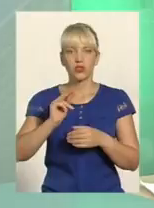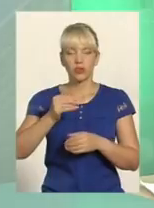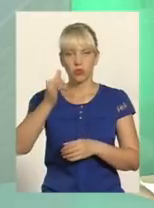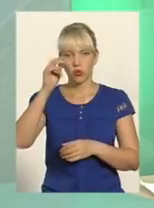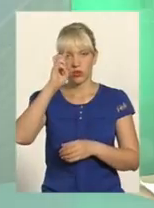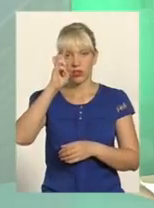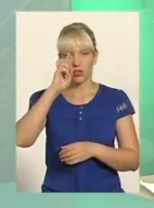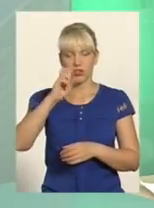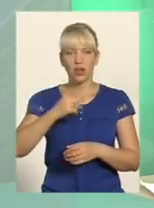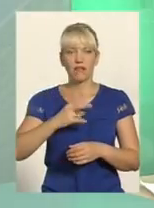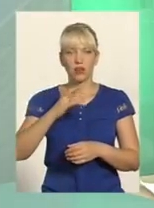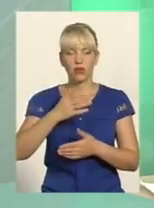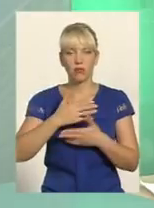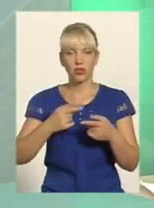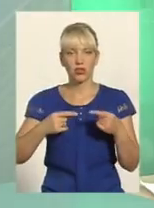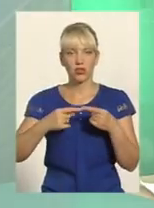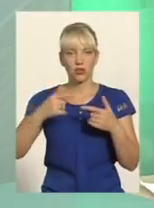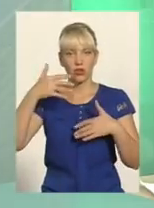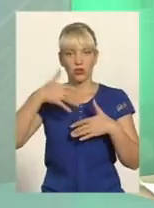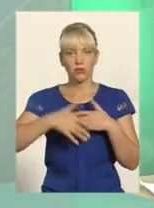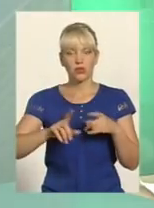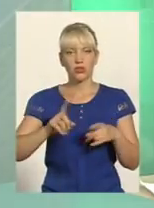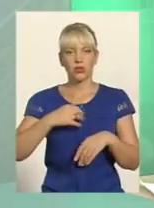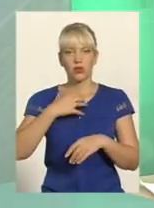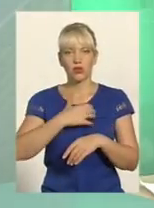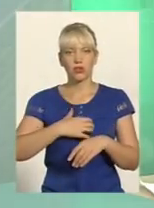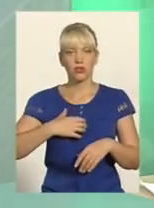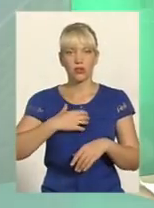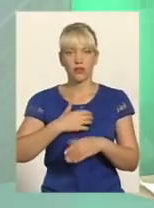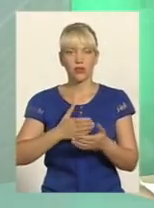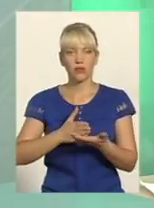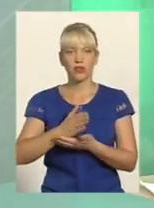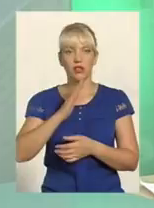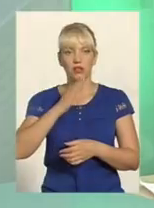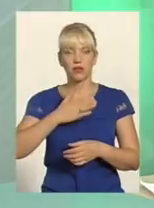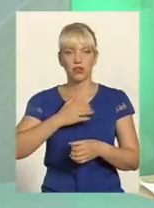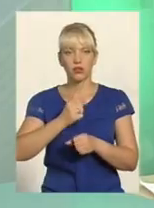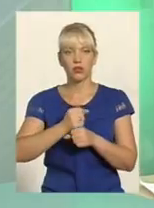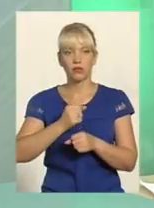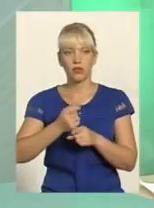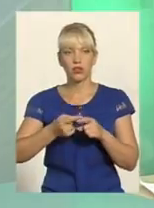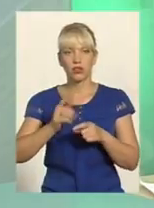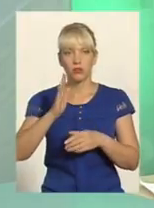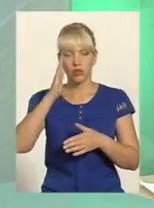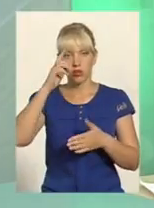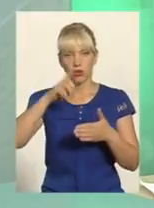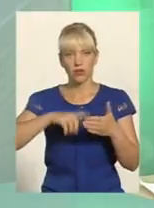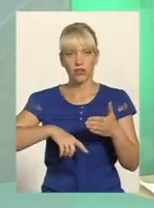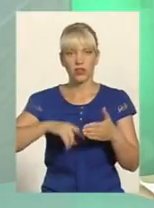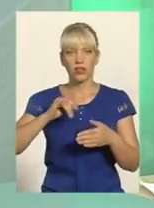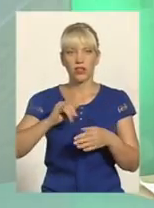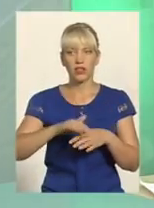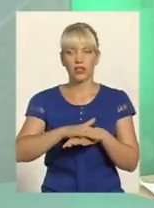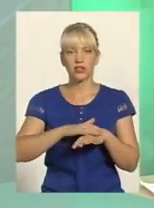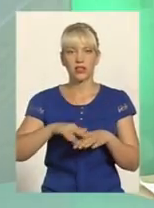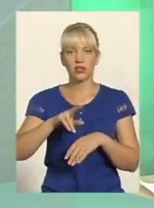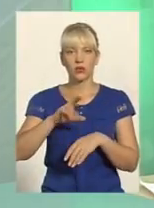для себе чітко розуміємо, що основним критерієм нашої роботи – це буде довіра і населення до міліції